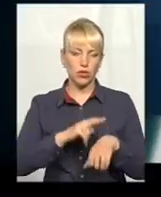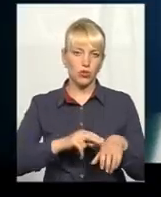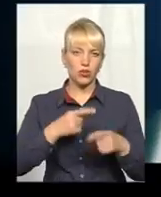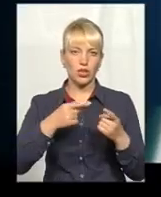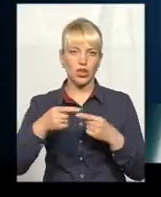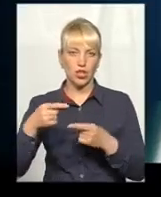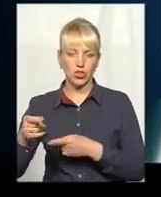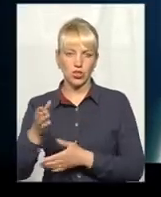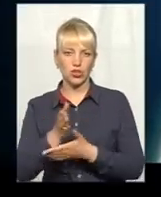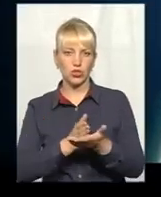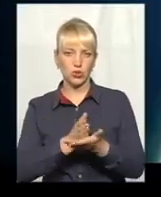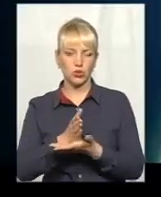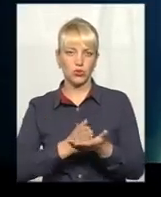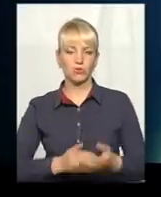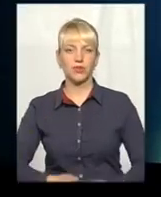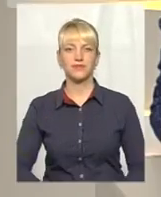служб.